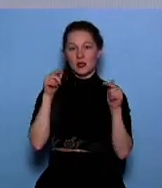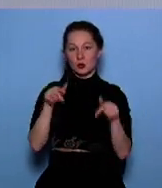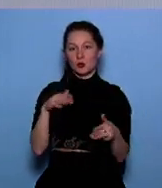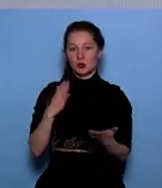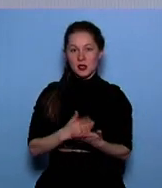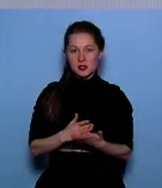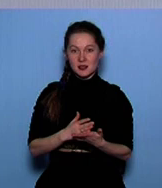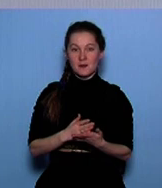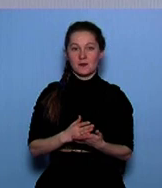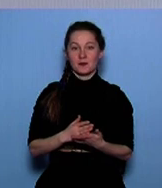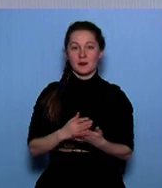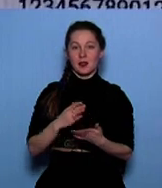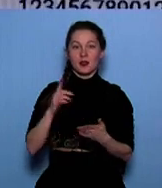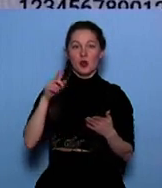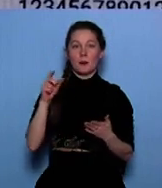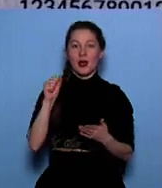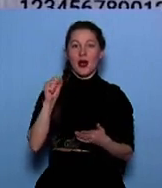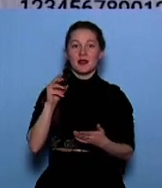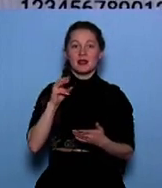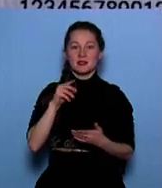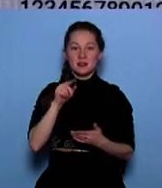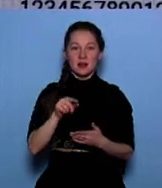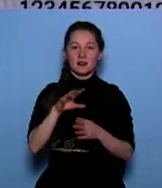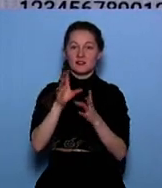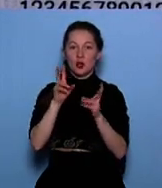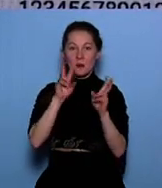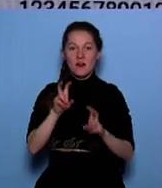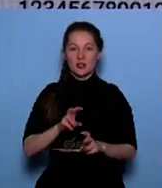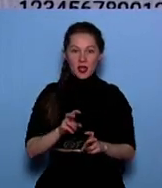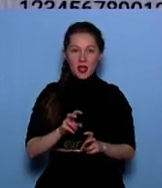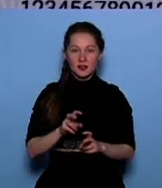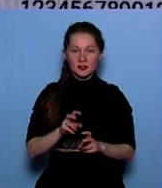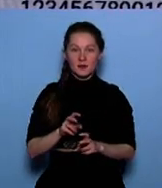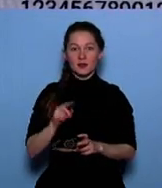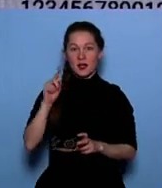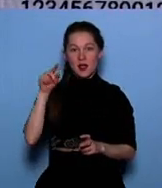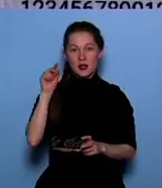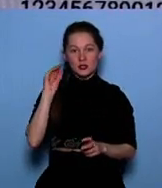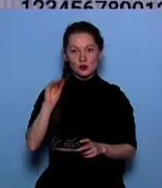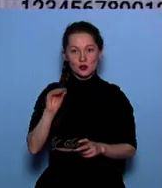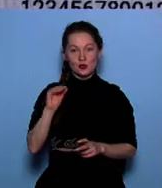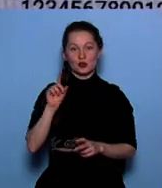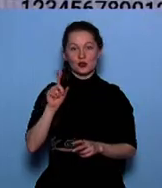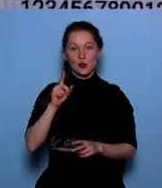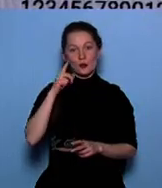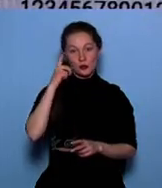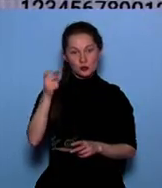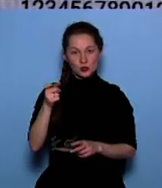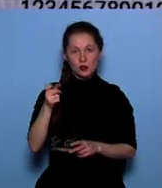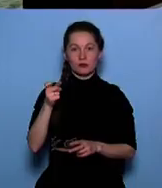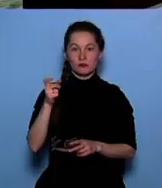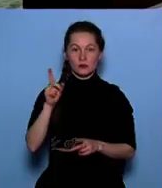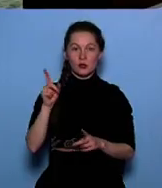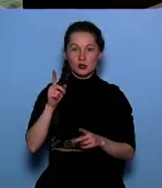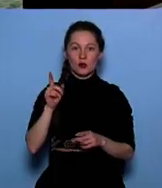в том числе и номер аттестата, и дата выдачи. Он все проверяет, абитуриент, ставит галочку, что предупрежден об ответственности за предоставление заведомо ложных